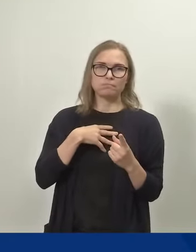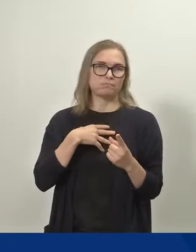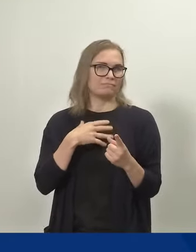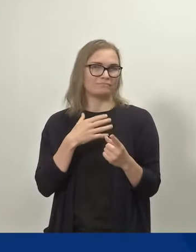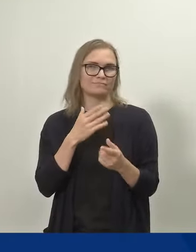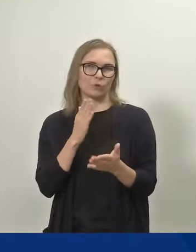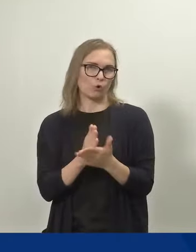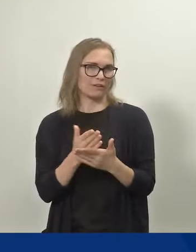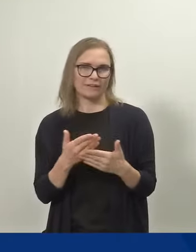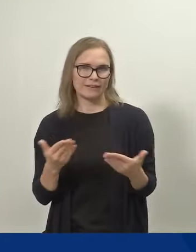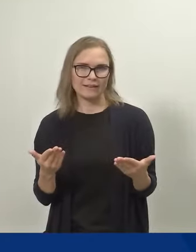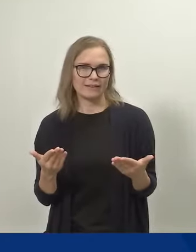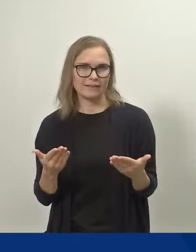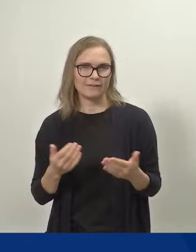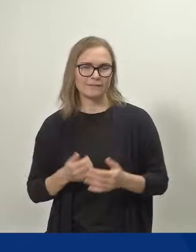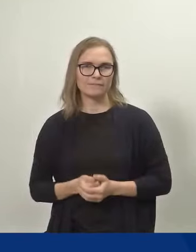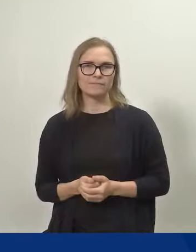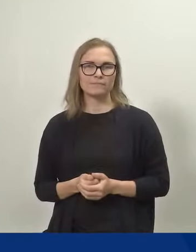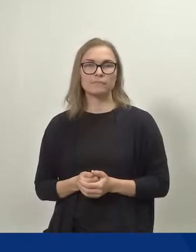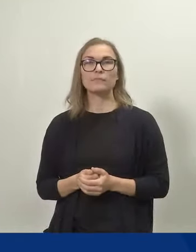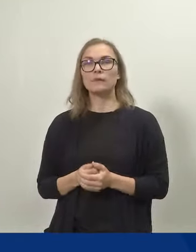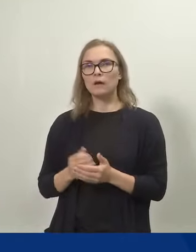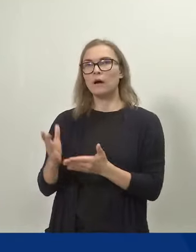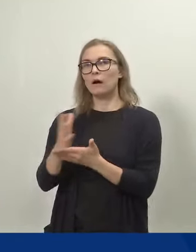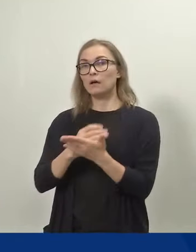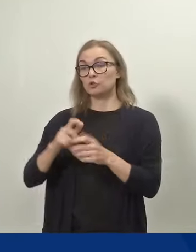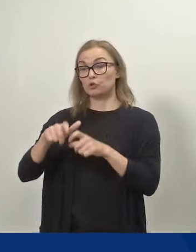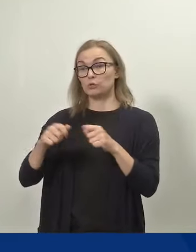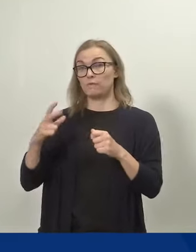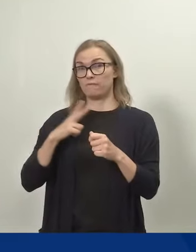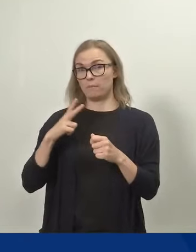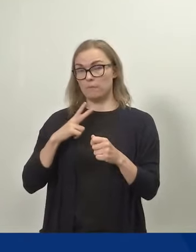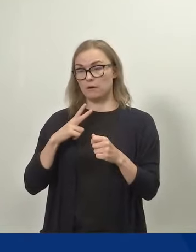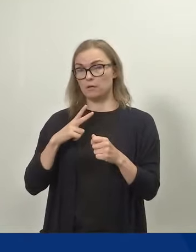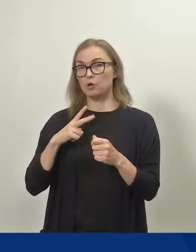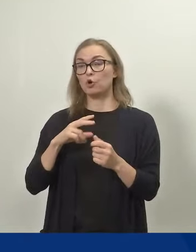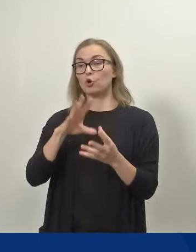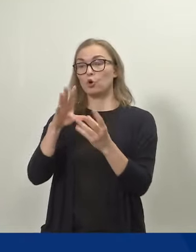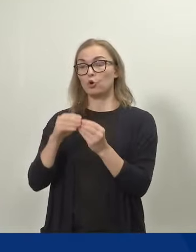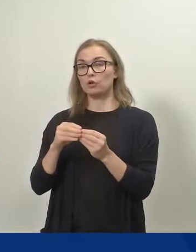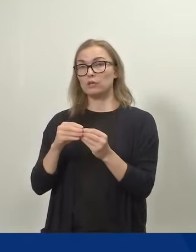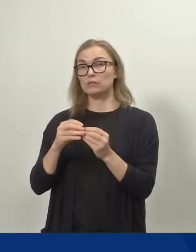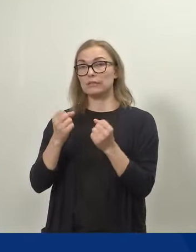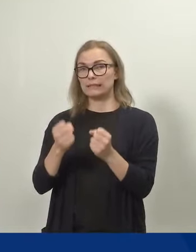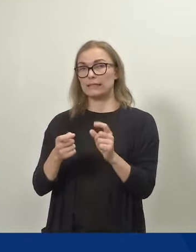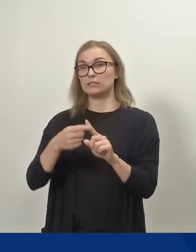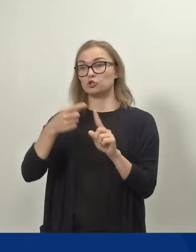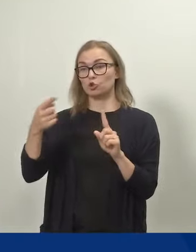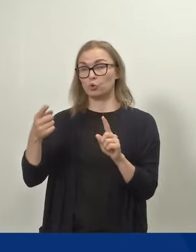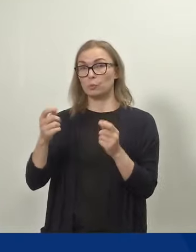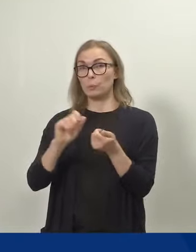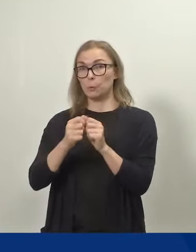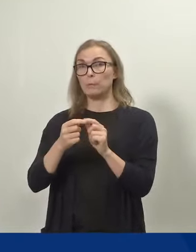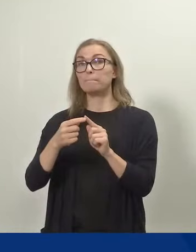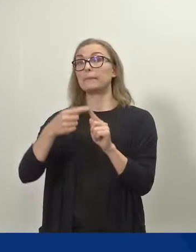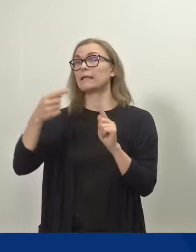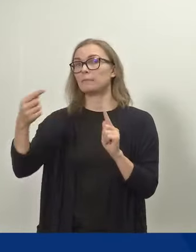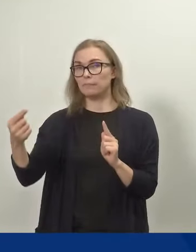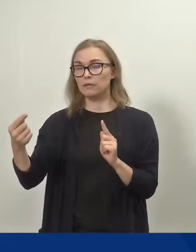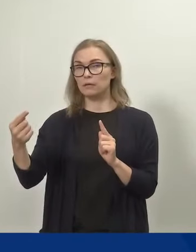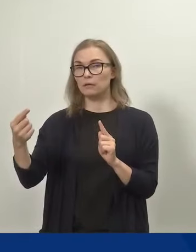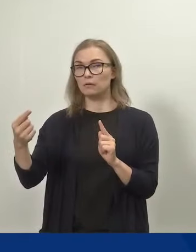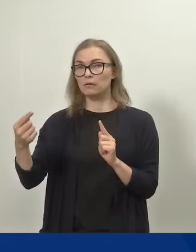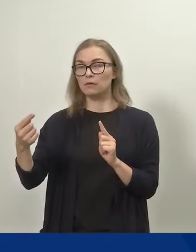Tässä tilanteessa, jossa tämä ansiosidonnaisten vapaiden kokonaiskesto pitenee, niin